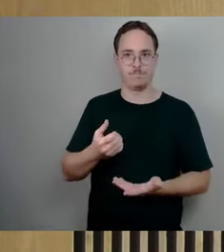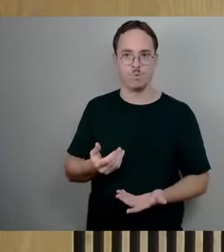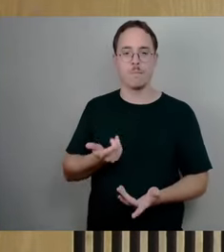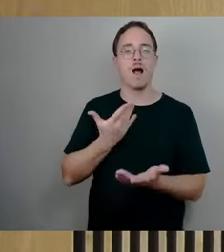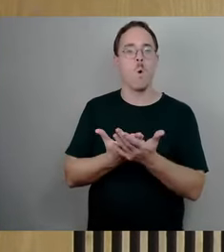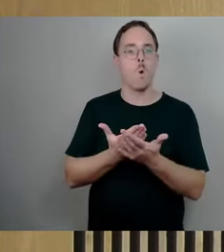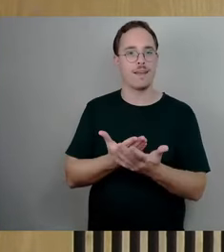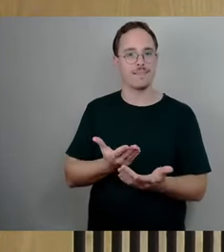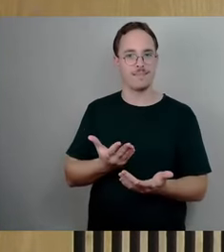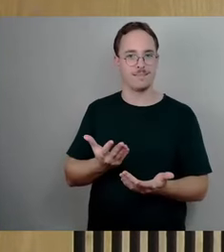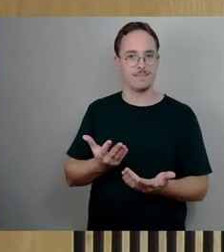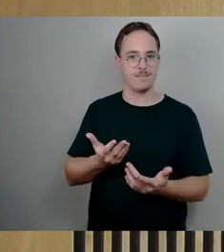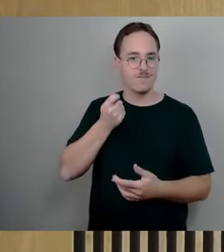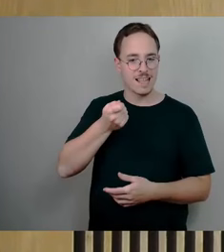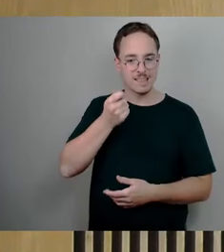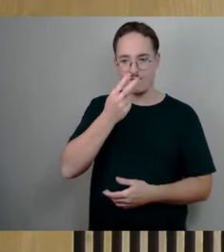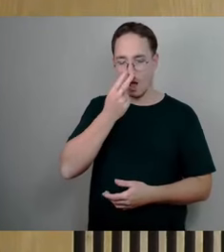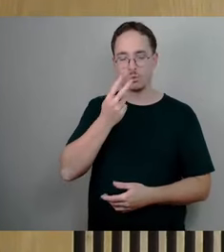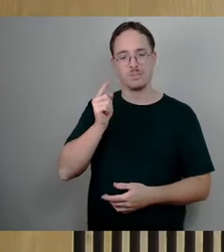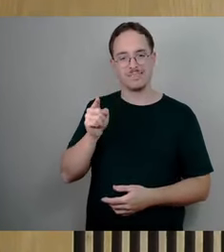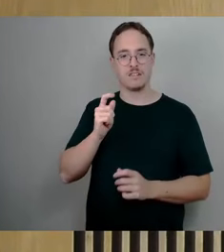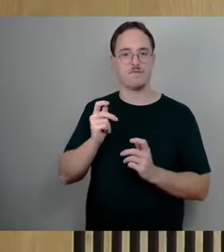diesen Förderantrag mit endlich auch mal selber sehen darf.